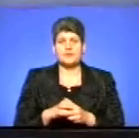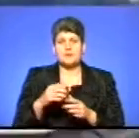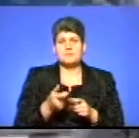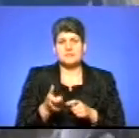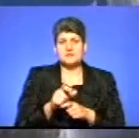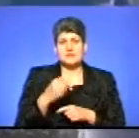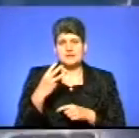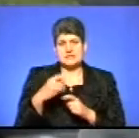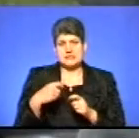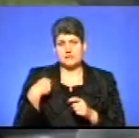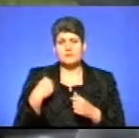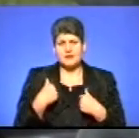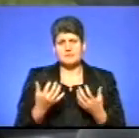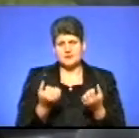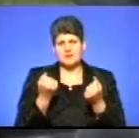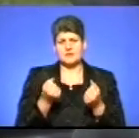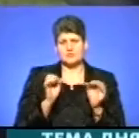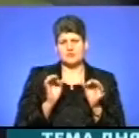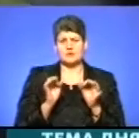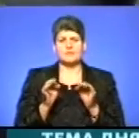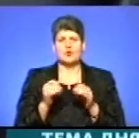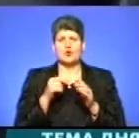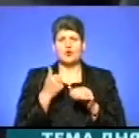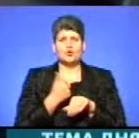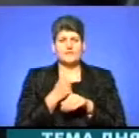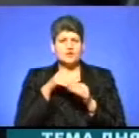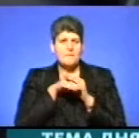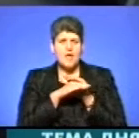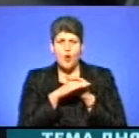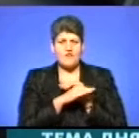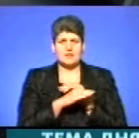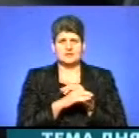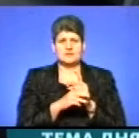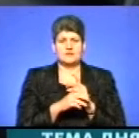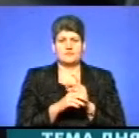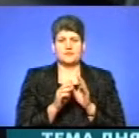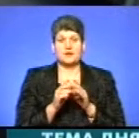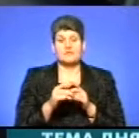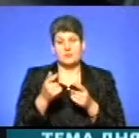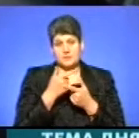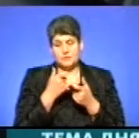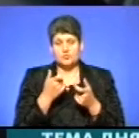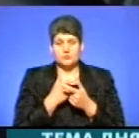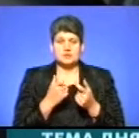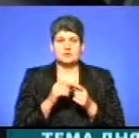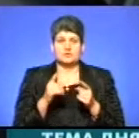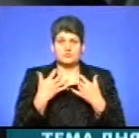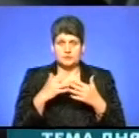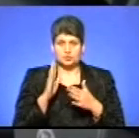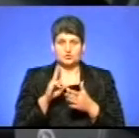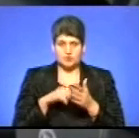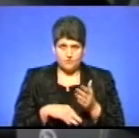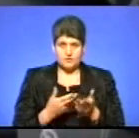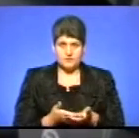тільки в кущах, щоб не ховалися. Я знав, але я предупреждав, зразу, чи з сьогоднішнього дня вже будуть штрафувати.